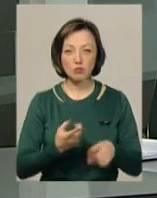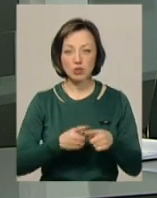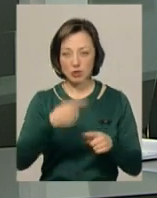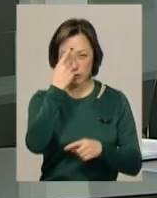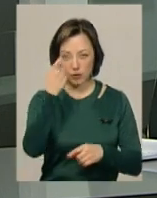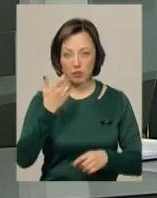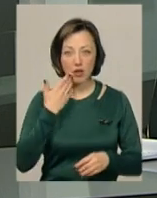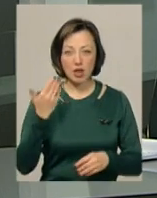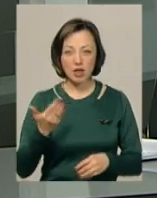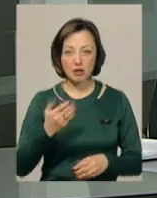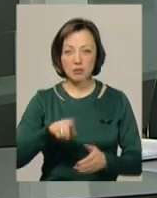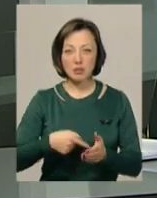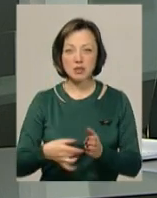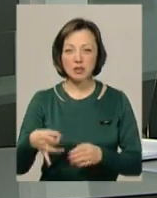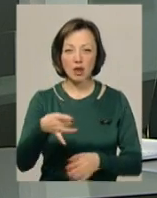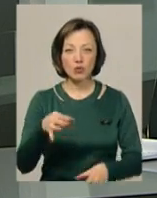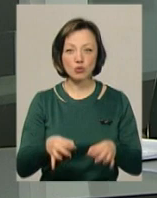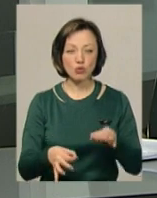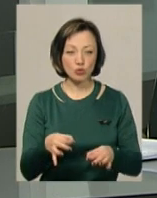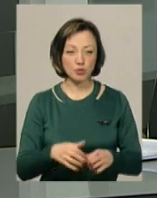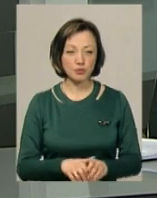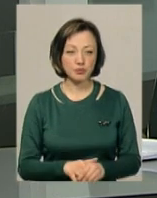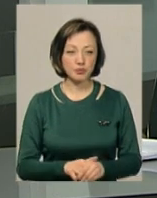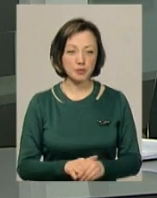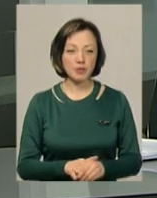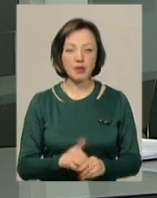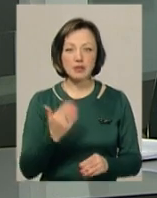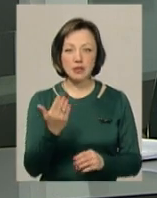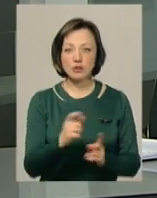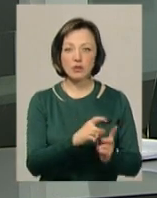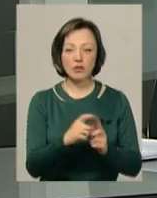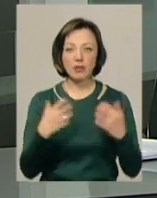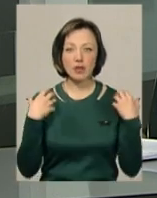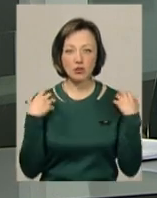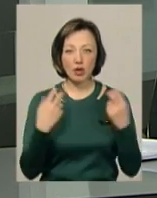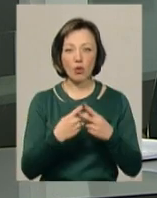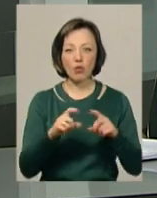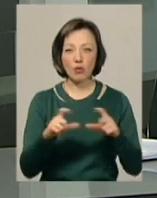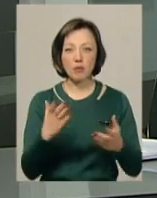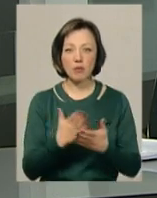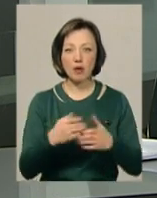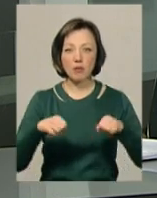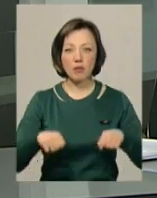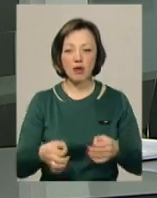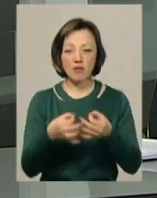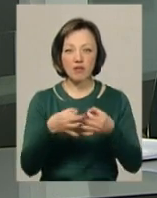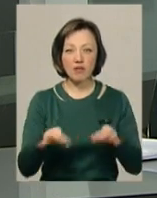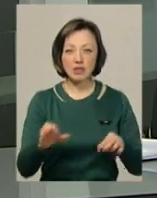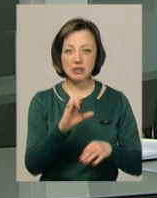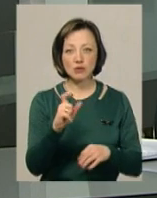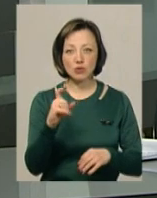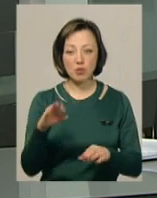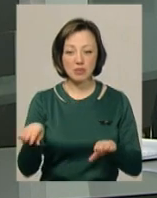повідомила речниця Хмельницького міськрайонного суду Алла Плінська. За її словами, начальник колонії має право вийти з СІЗО під заставу.